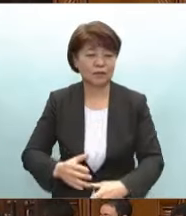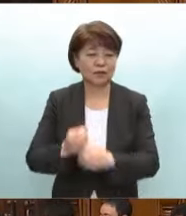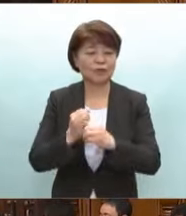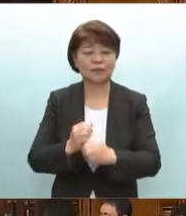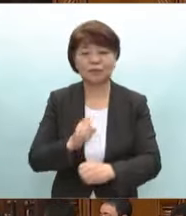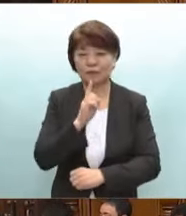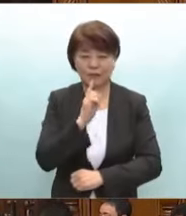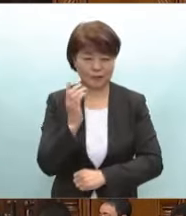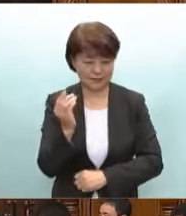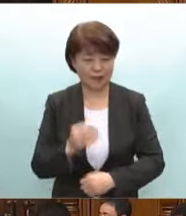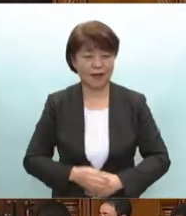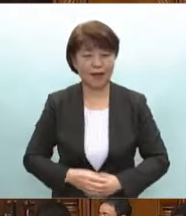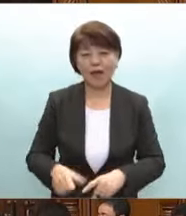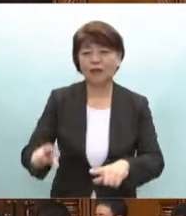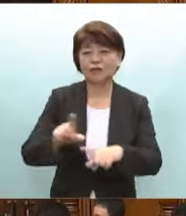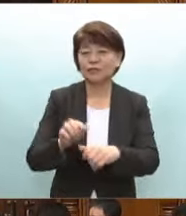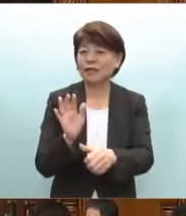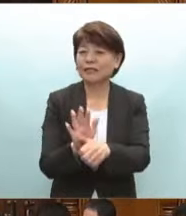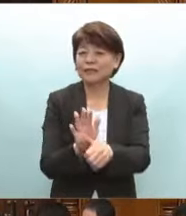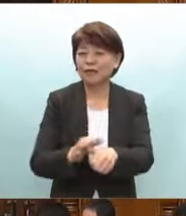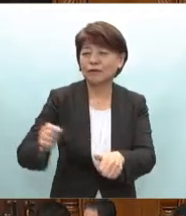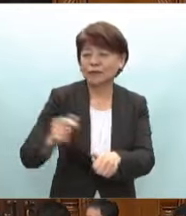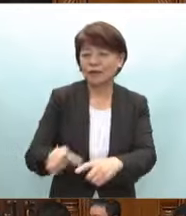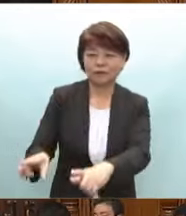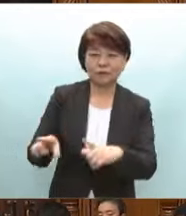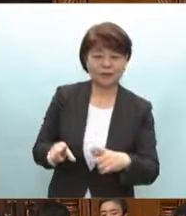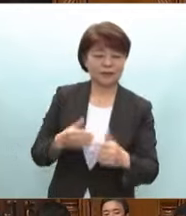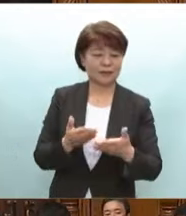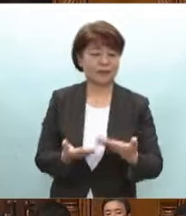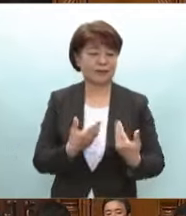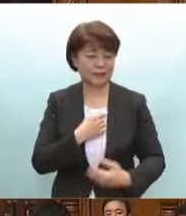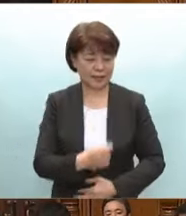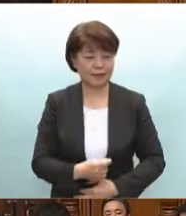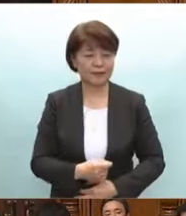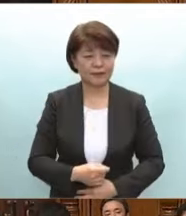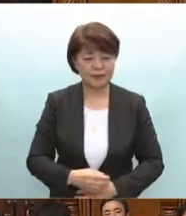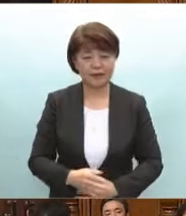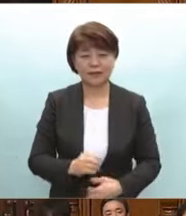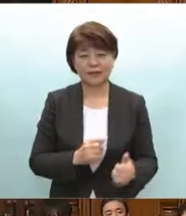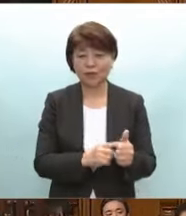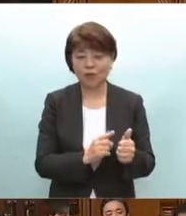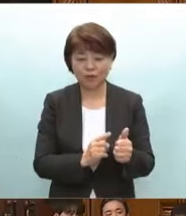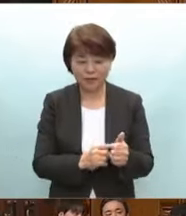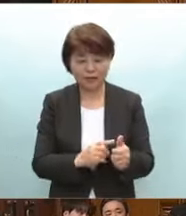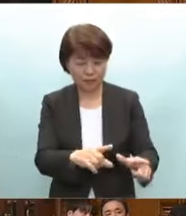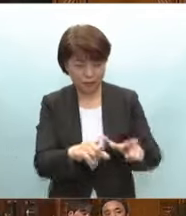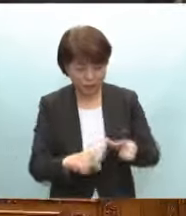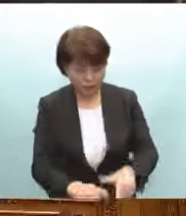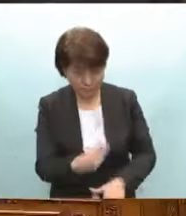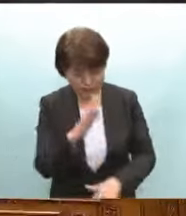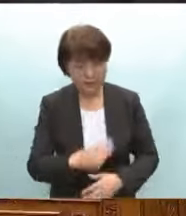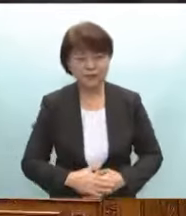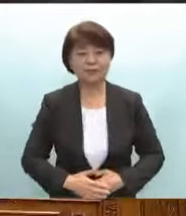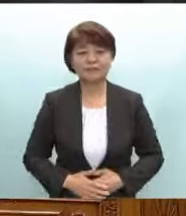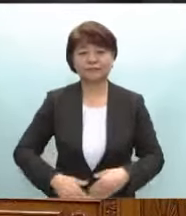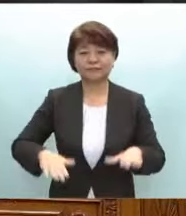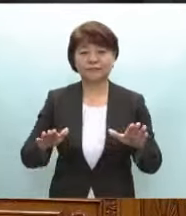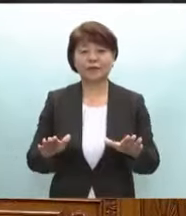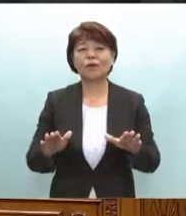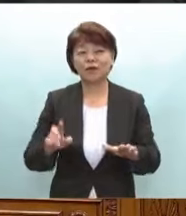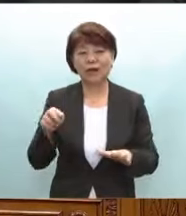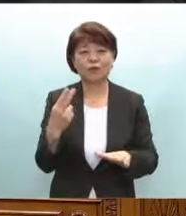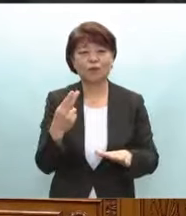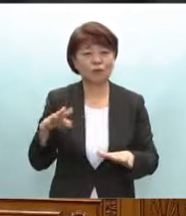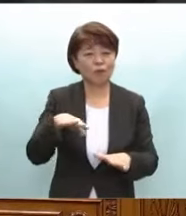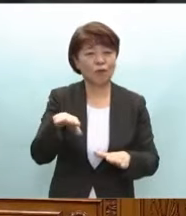ましたが追加支援を早急に示していただきたく総理の答弁を求めます今回野党